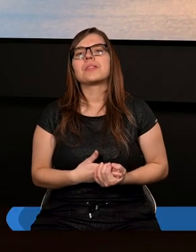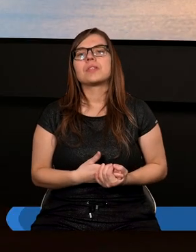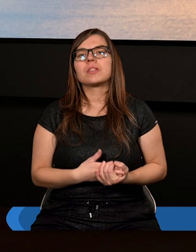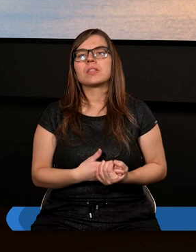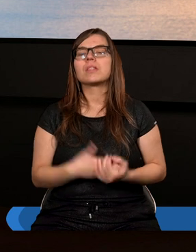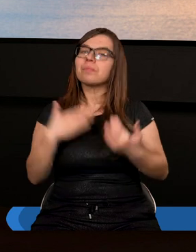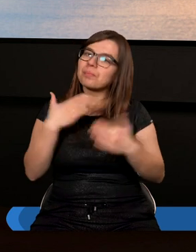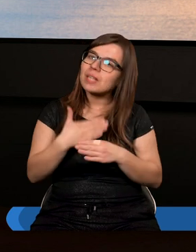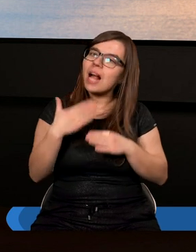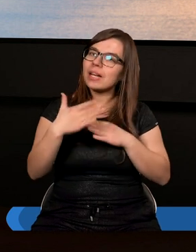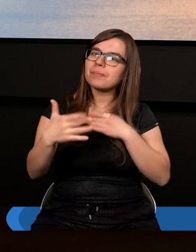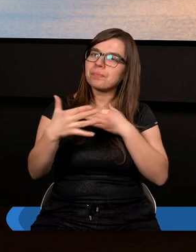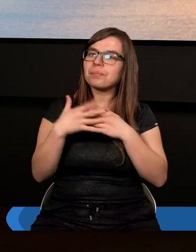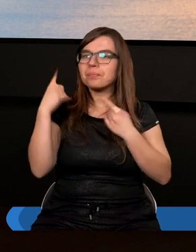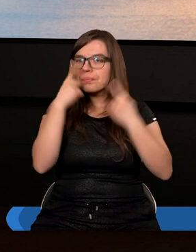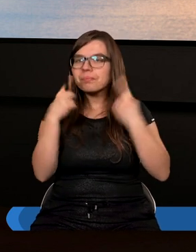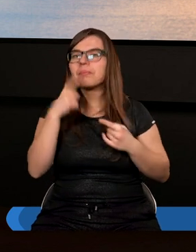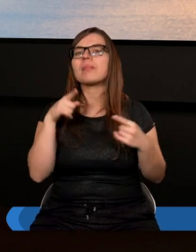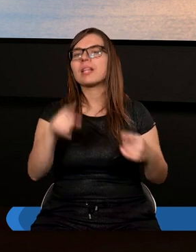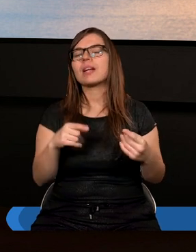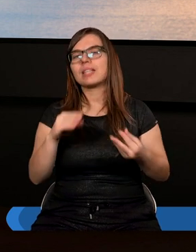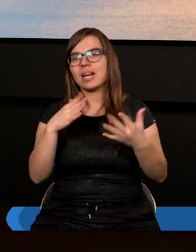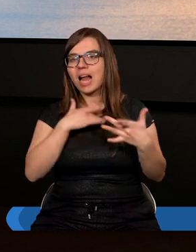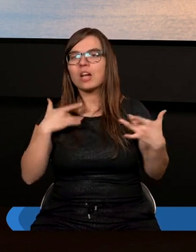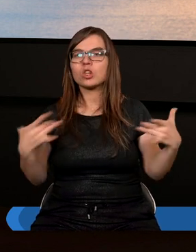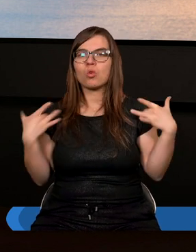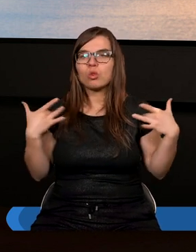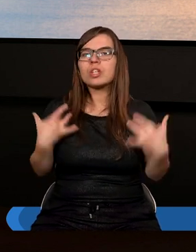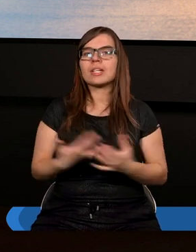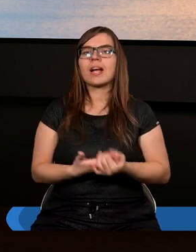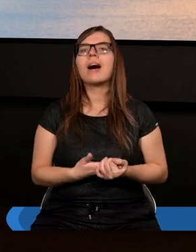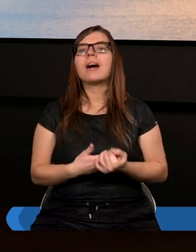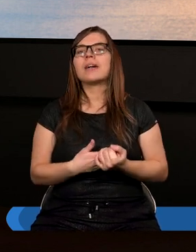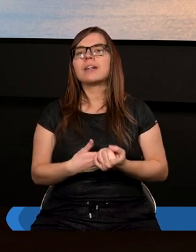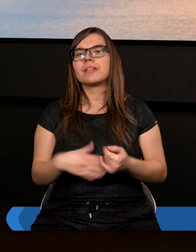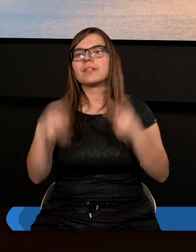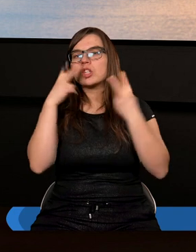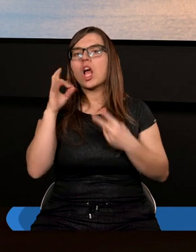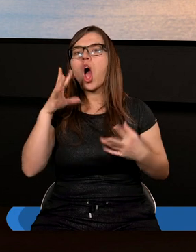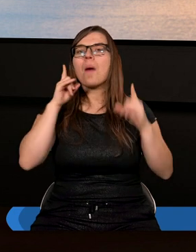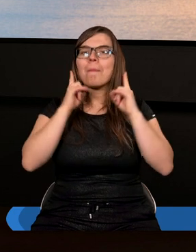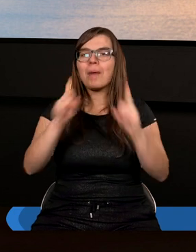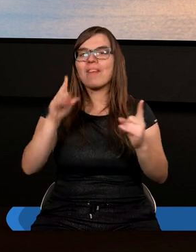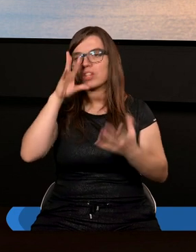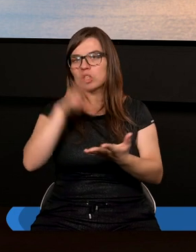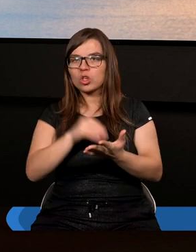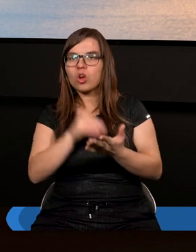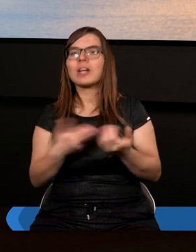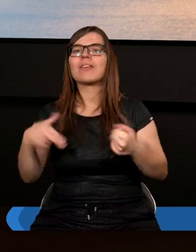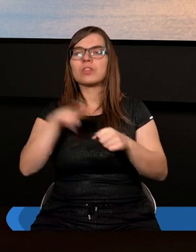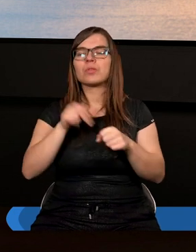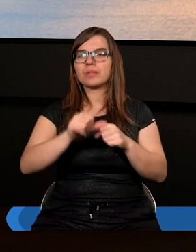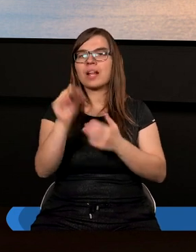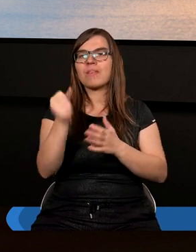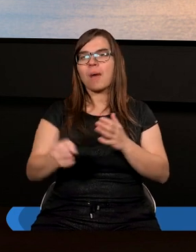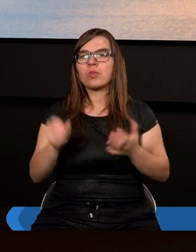Schodząc bliżej tak swojego życia, naszego życia, czytamy o prawdziwym doświadczeniu opisanym przez apostoła.